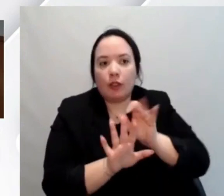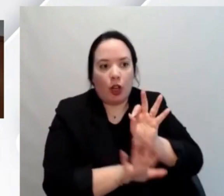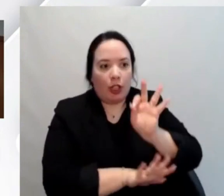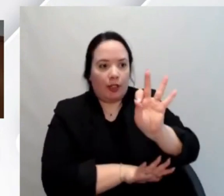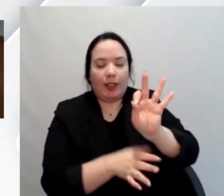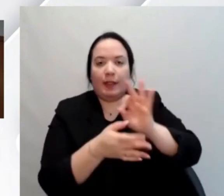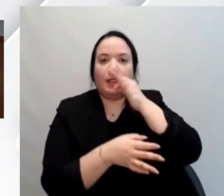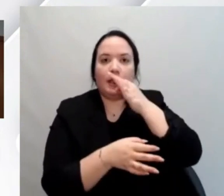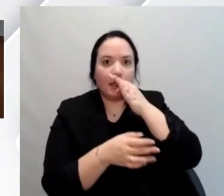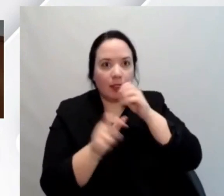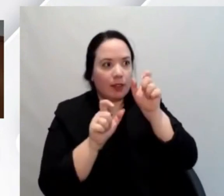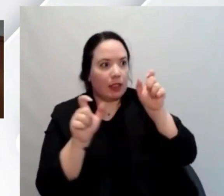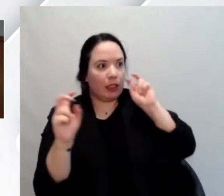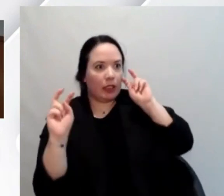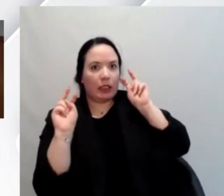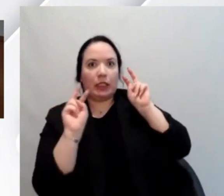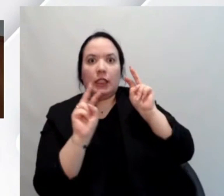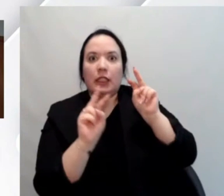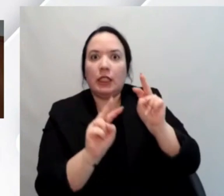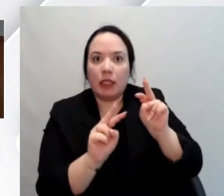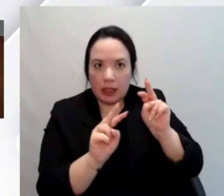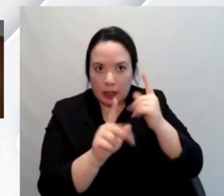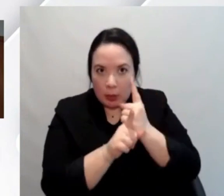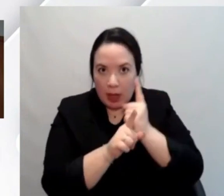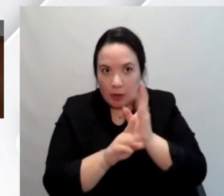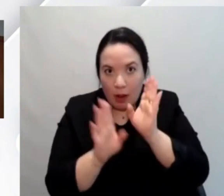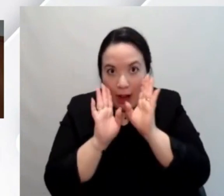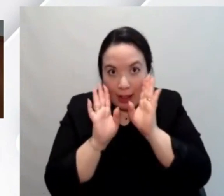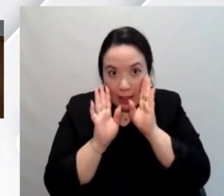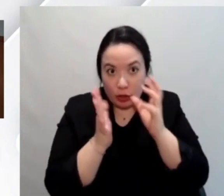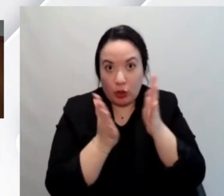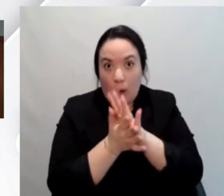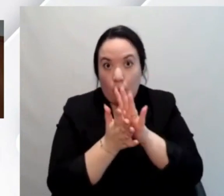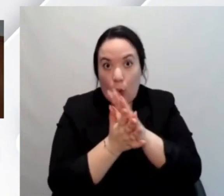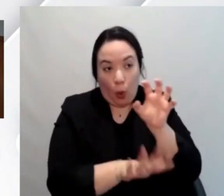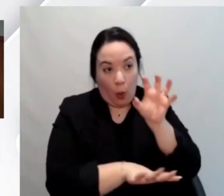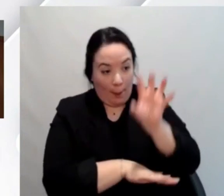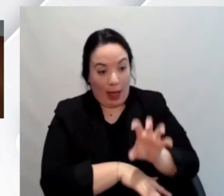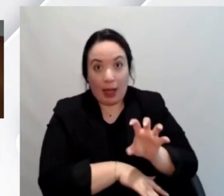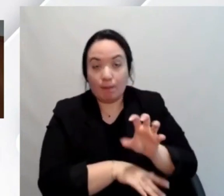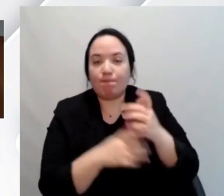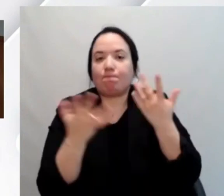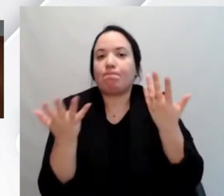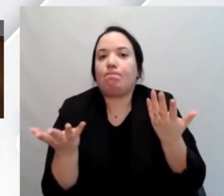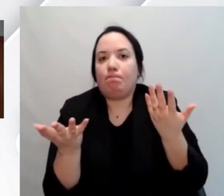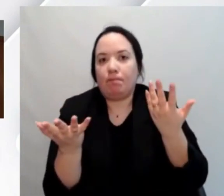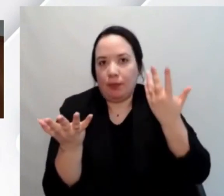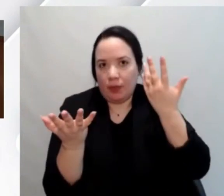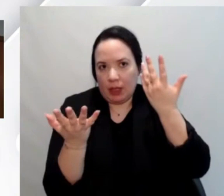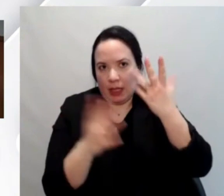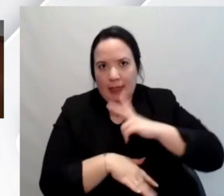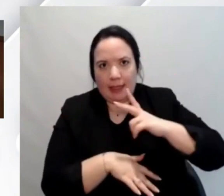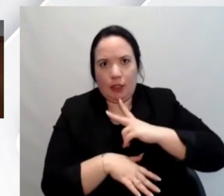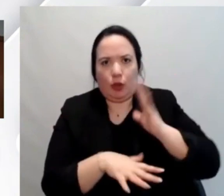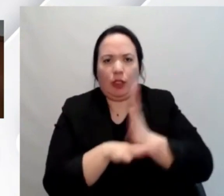riferimento vuol dire fare molta attenzione a ciò che si pubblica chiaramente le risorse per l'accessibilità sono